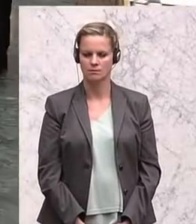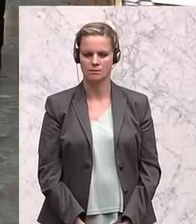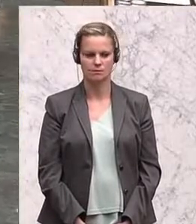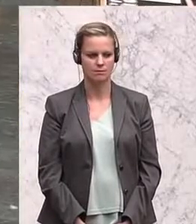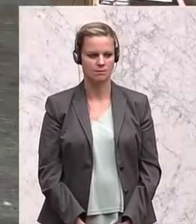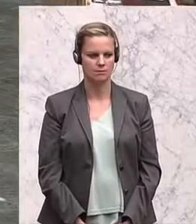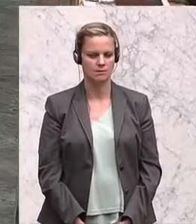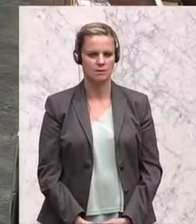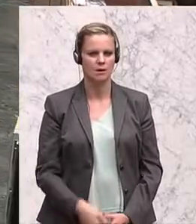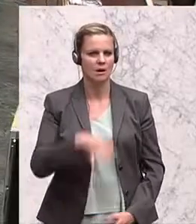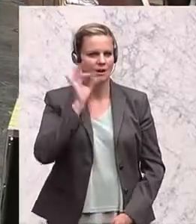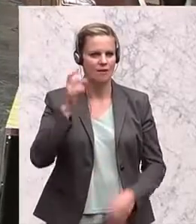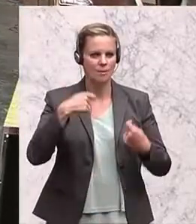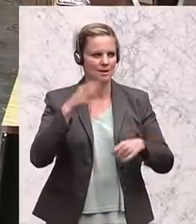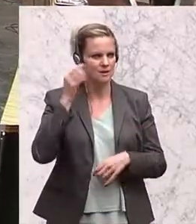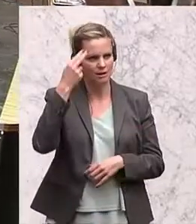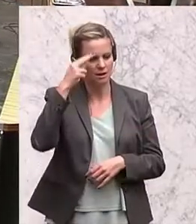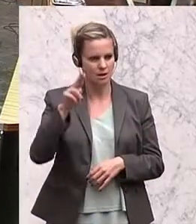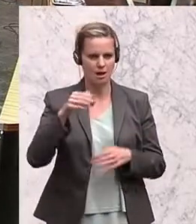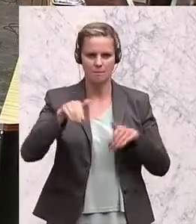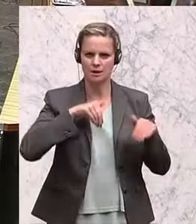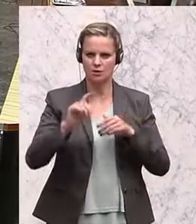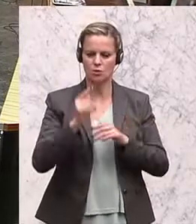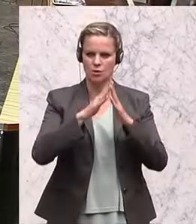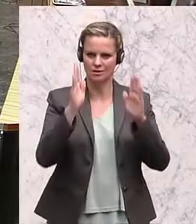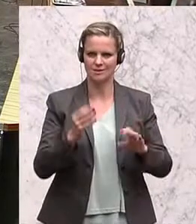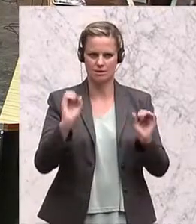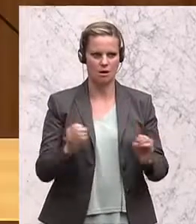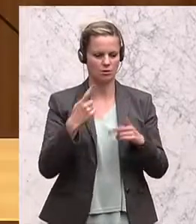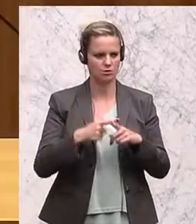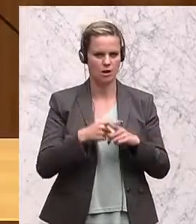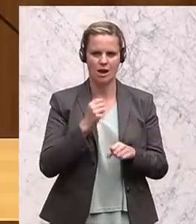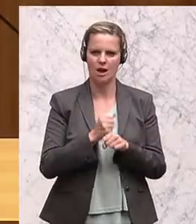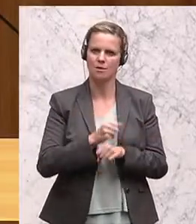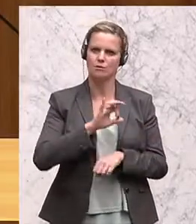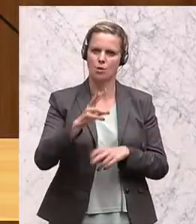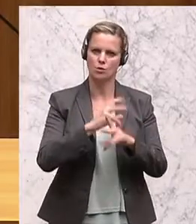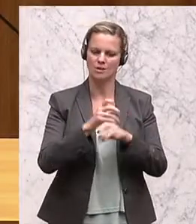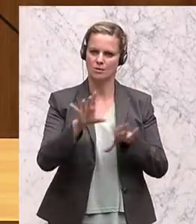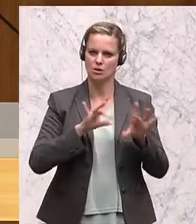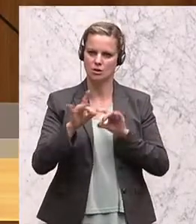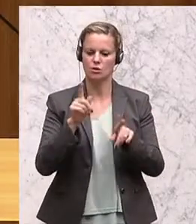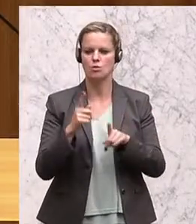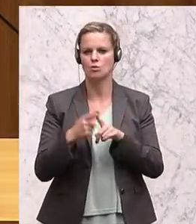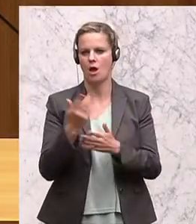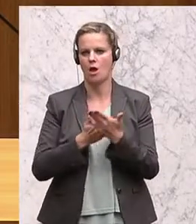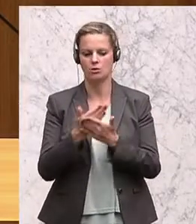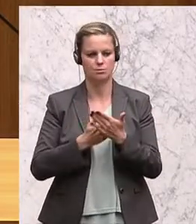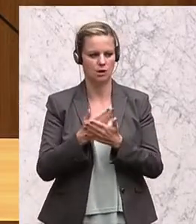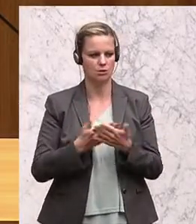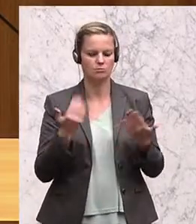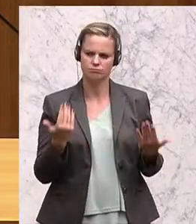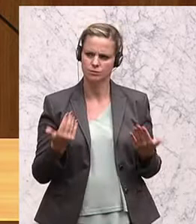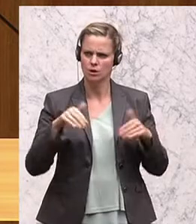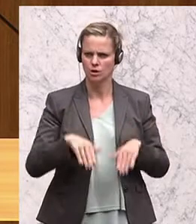Frau Präsidentin, Herr Minister Hohes Haus, meine sehr geehrten Damen und Herren, aktuelle Stunde Arbeit für Österreich, Beschäftigung und Ausbildung. Es